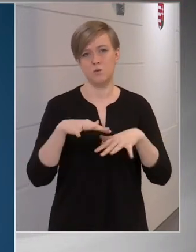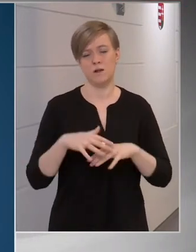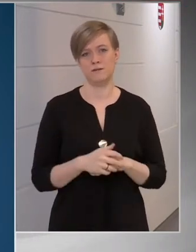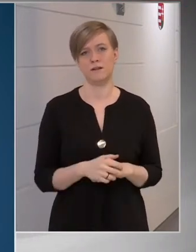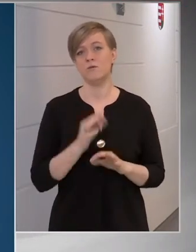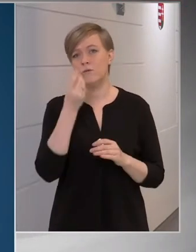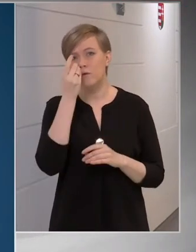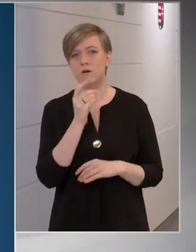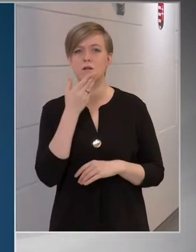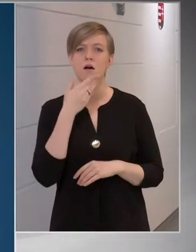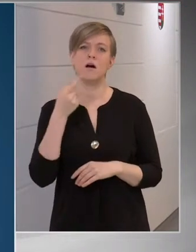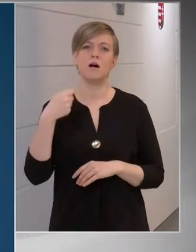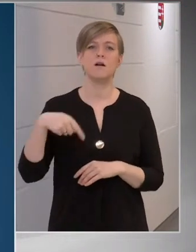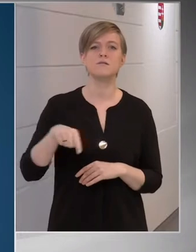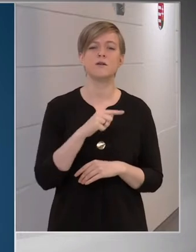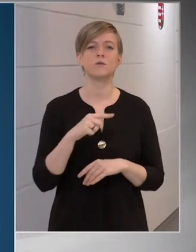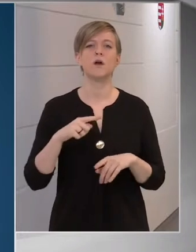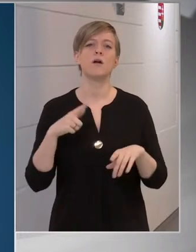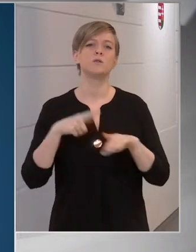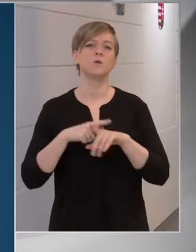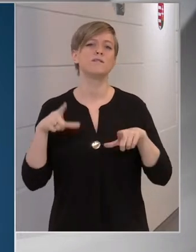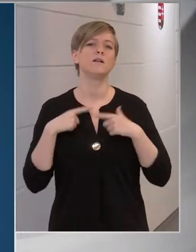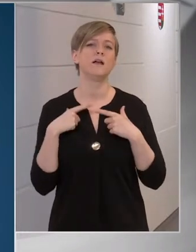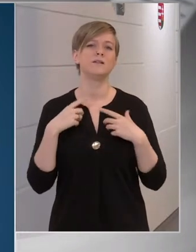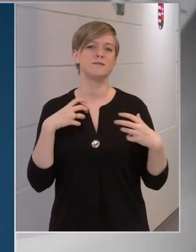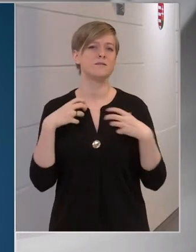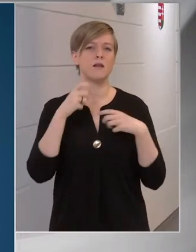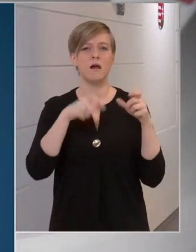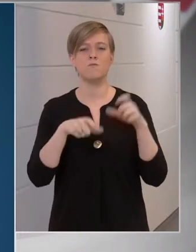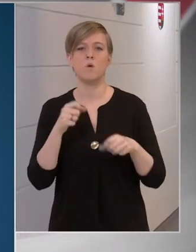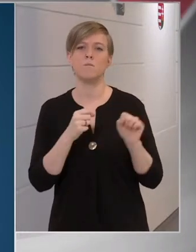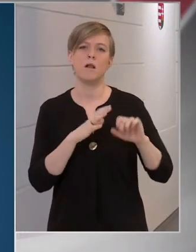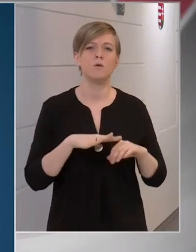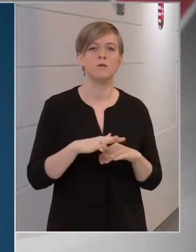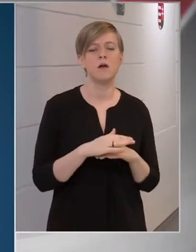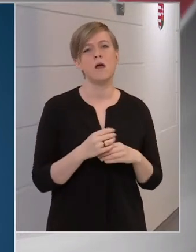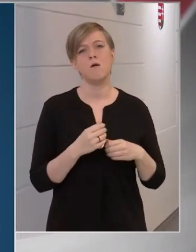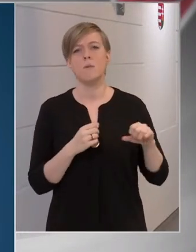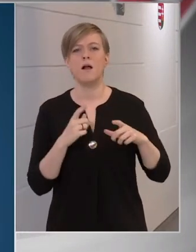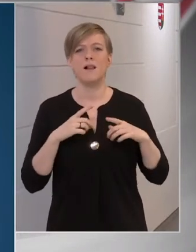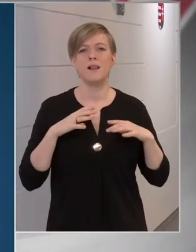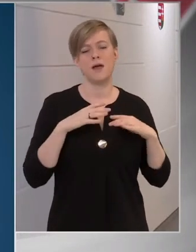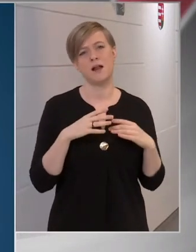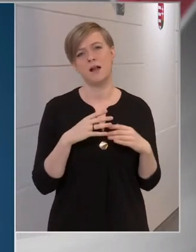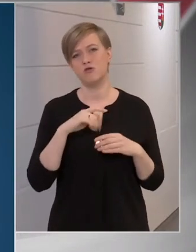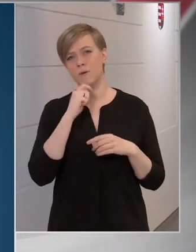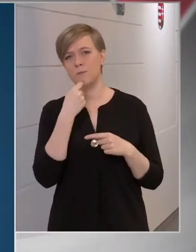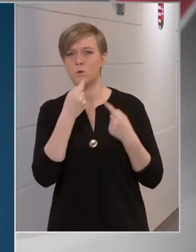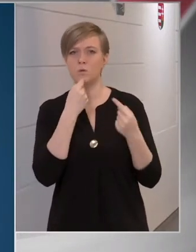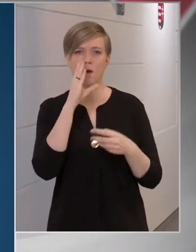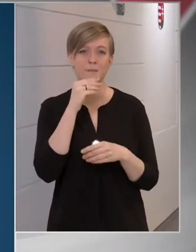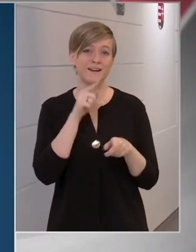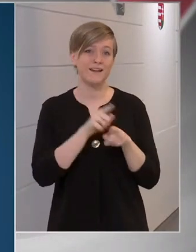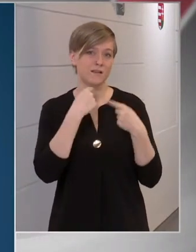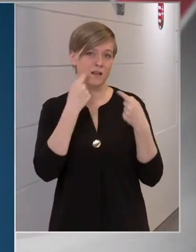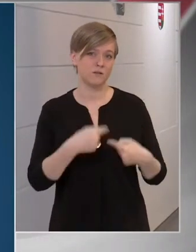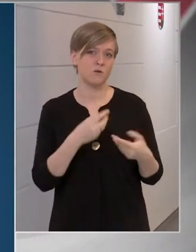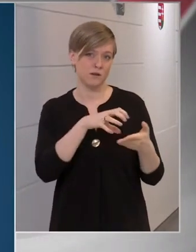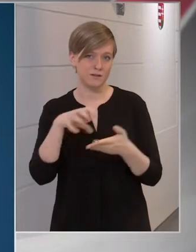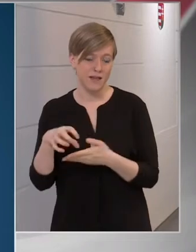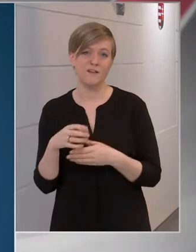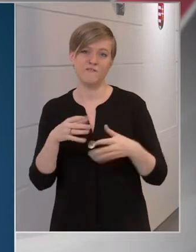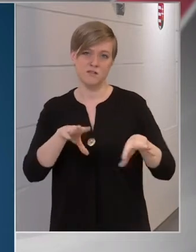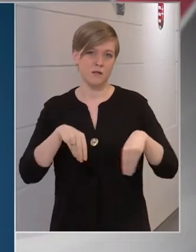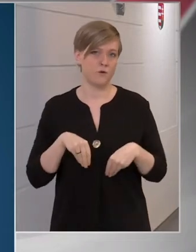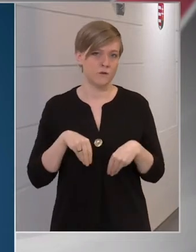Jó lenne, hogyha azok a közéleti szereplők és baloldalival liberális megmondó emberek, akik ilyen nyilatotokat tettek, ezt visszavonnák, mert